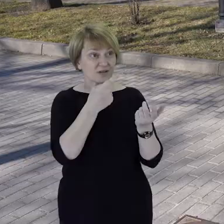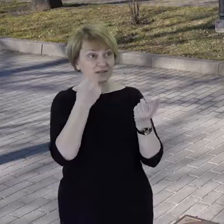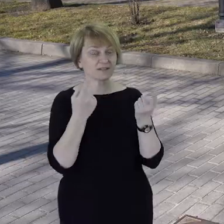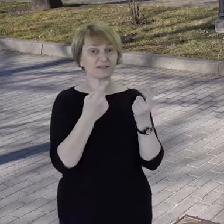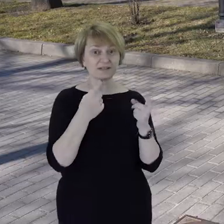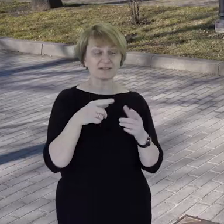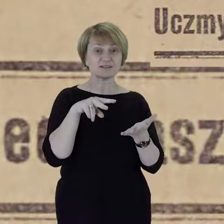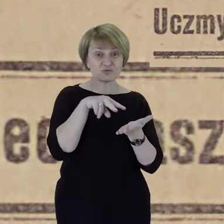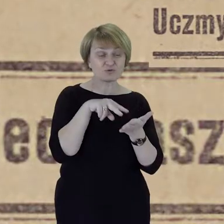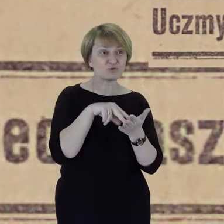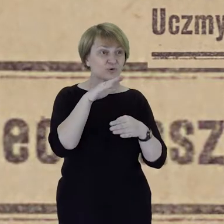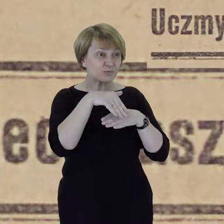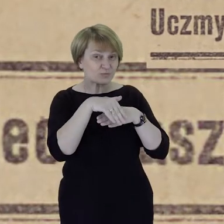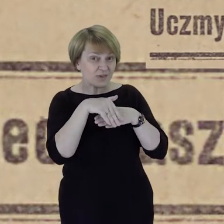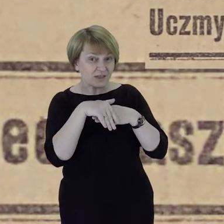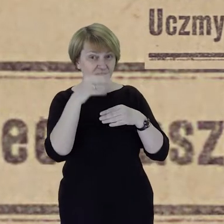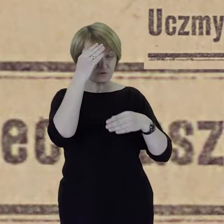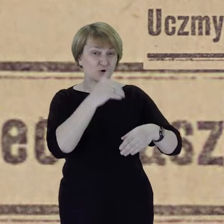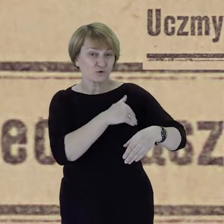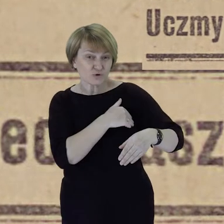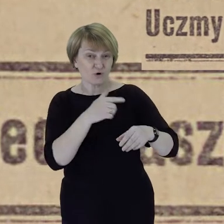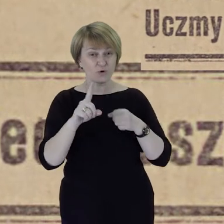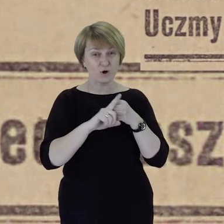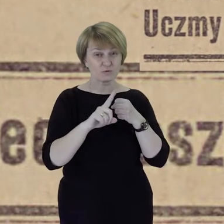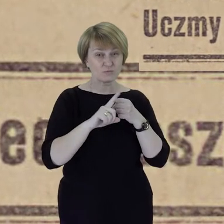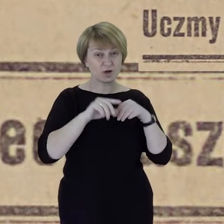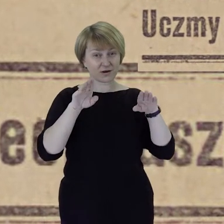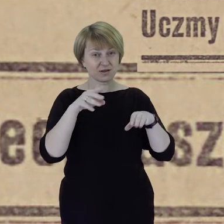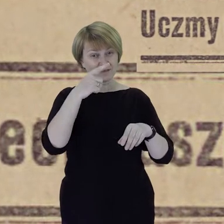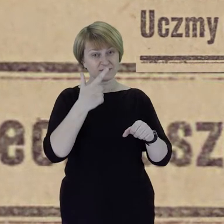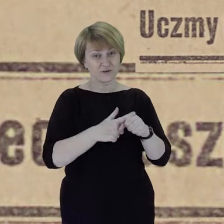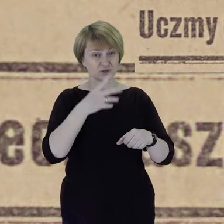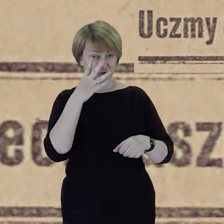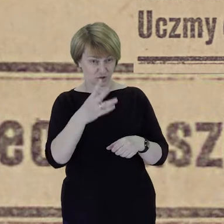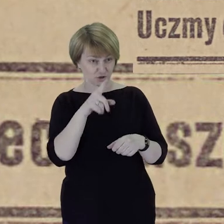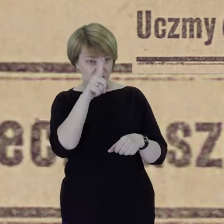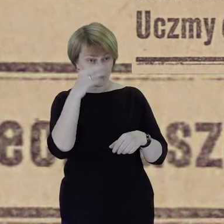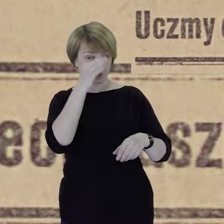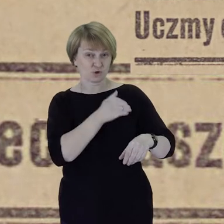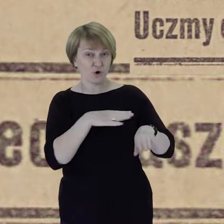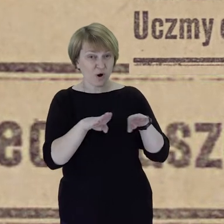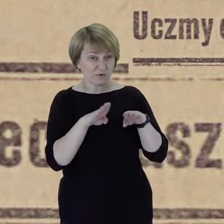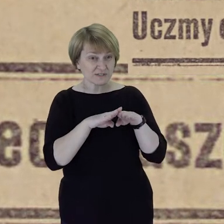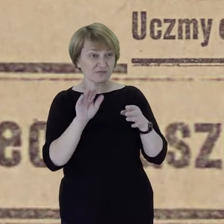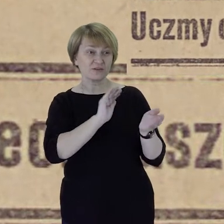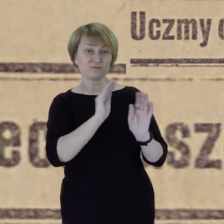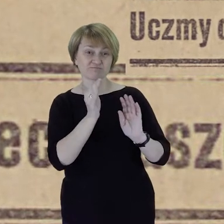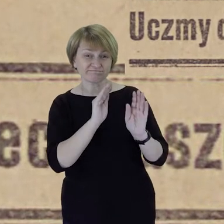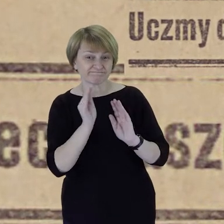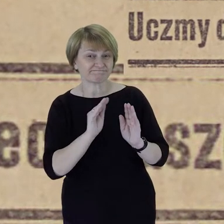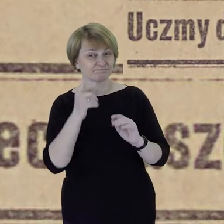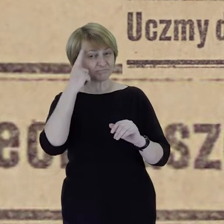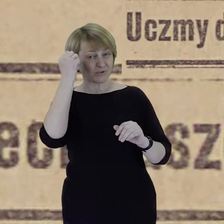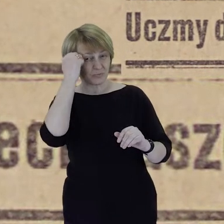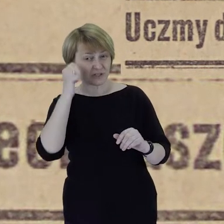Groszowicach numer 24 i do niej też zajrzymy, bo ona również pielęgnuje historię Związku Polaków w